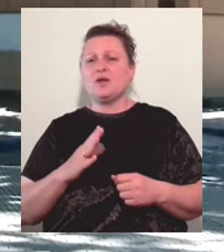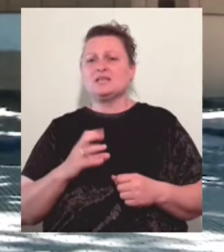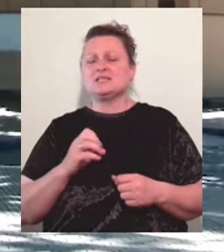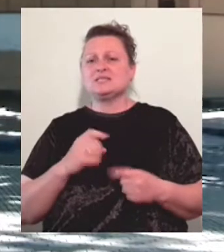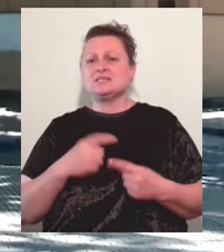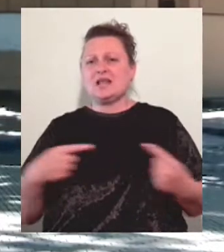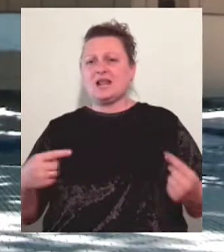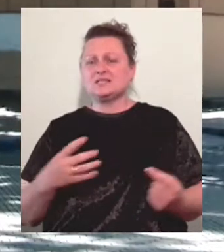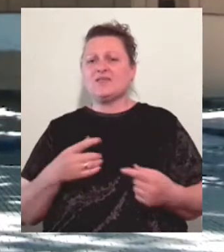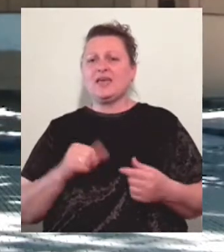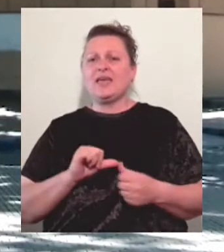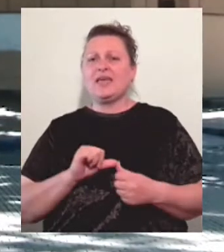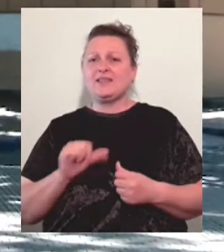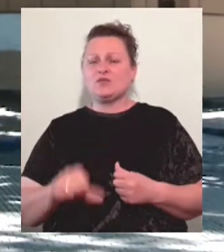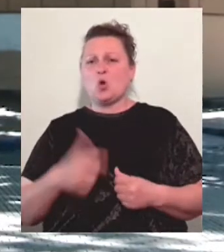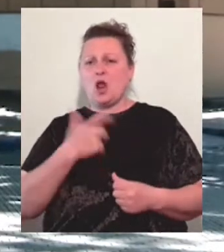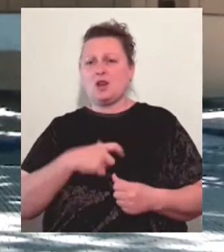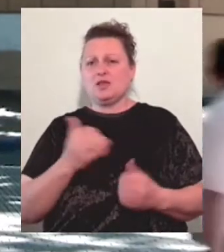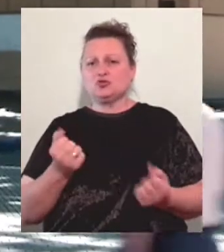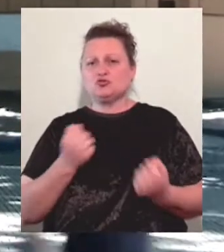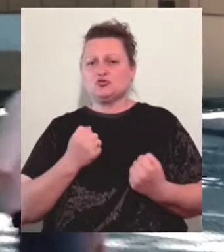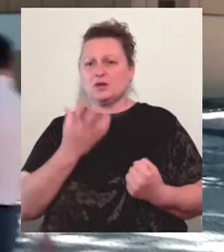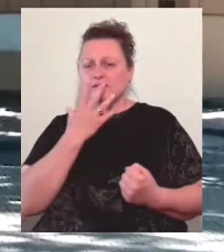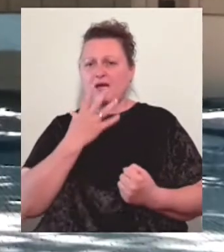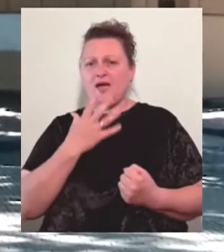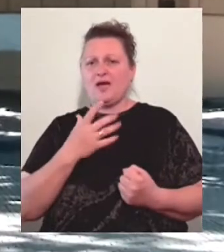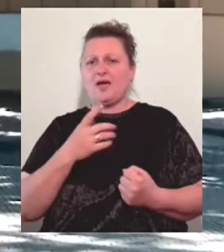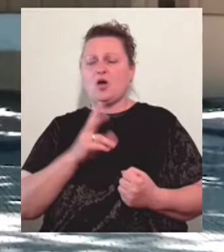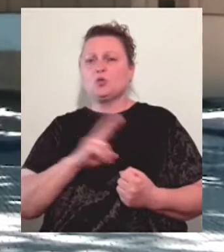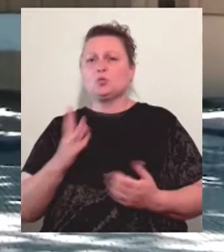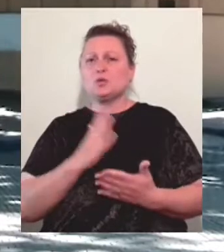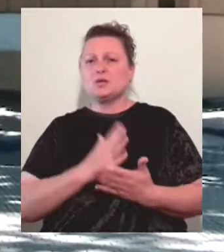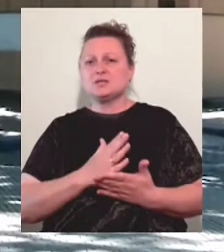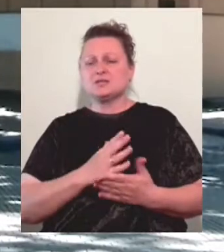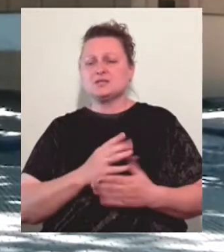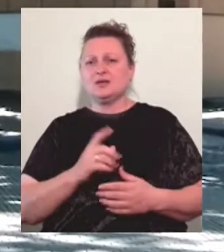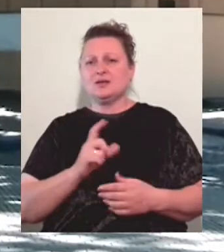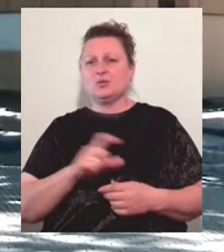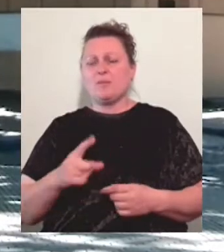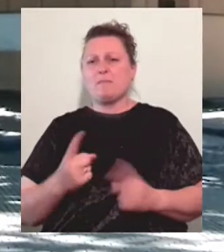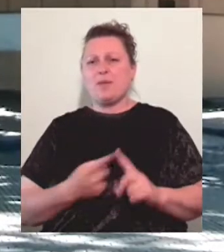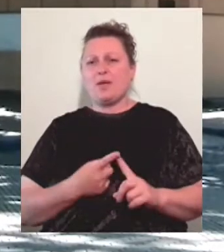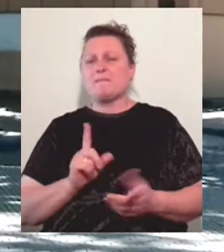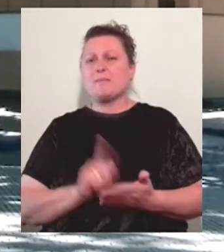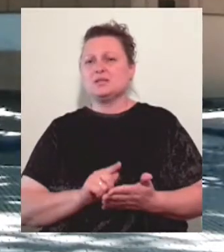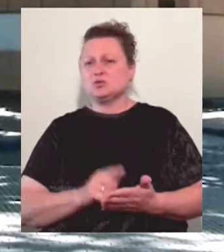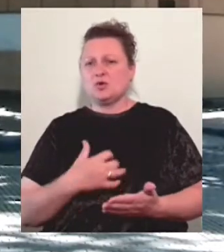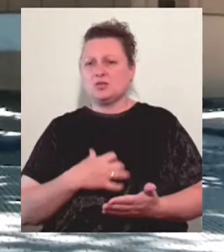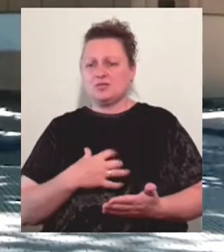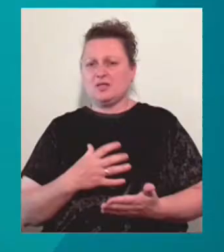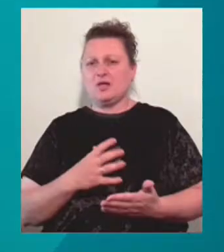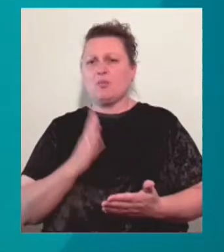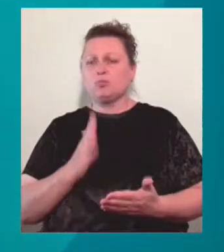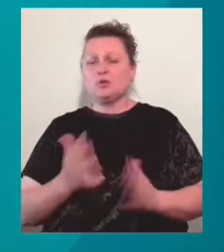У випадку крайньої необхідності, у випадку, якщо у соціально незащенних категорій населення, це прежде всего пенсіонери, будуть відсуттувати